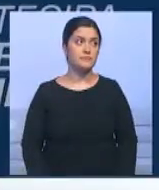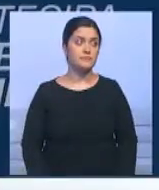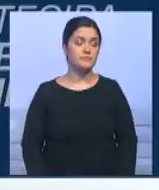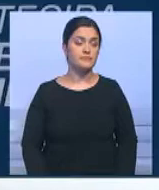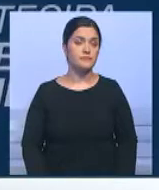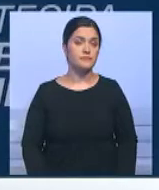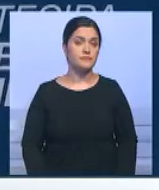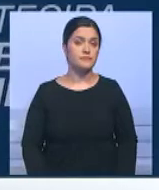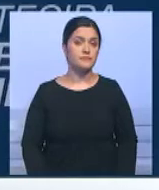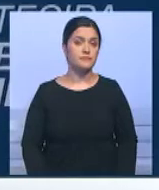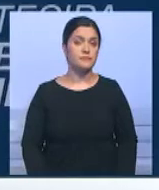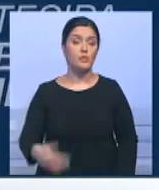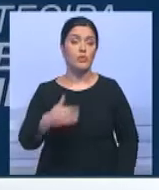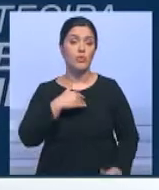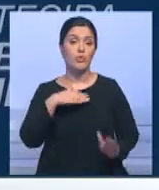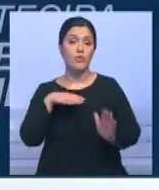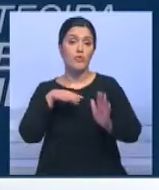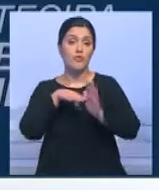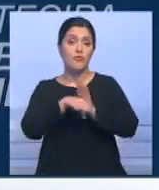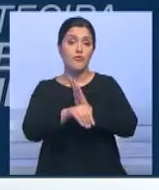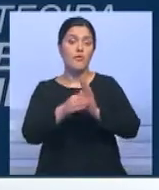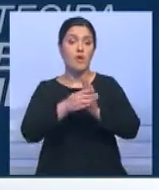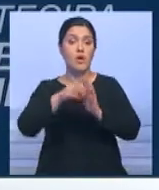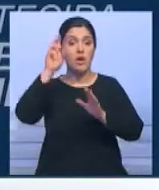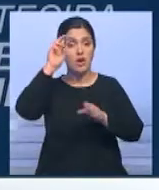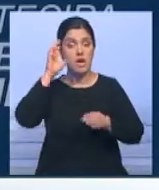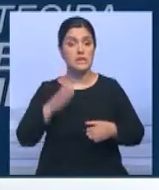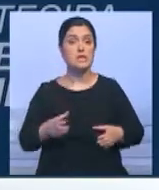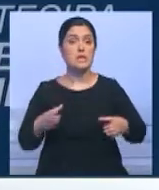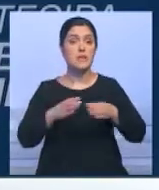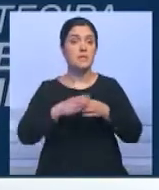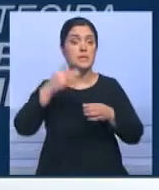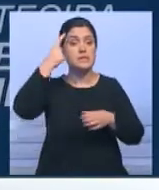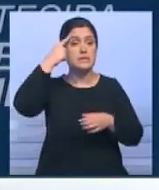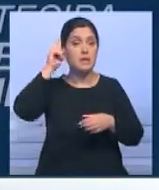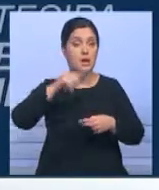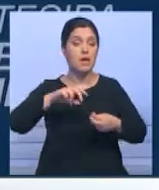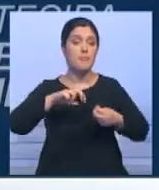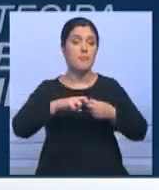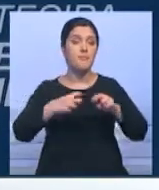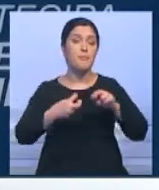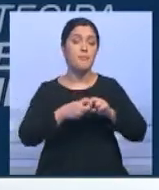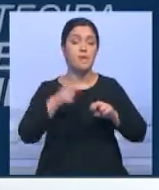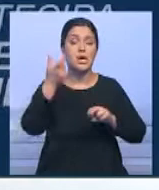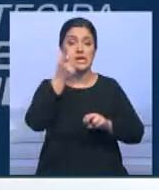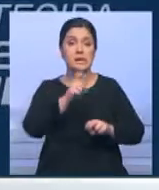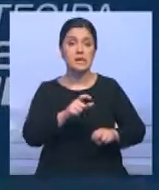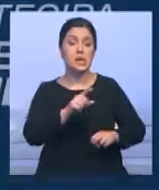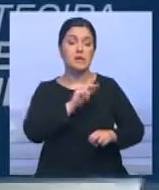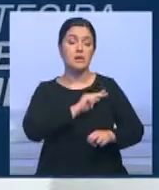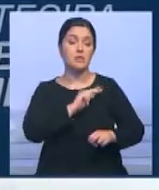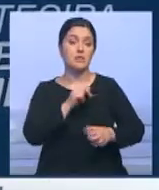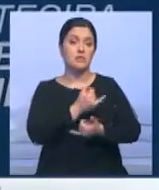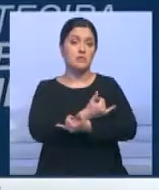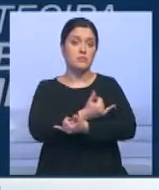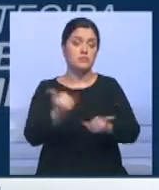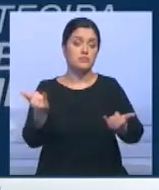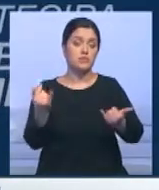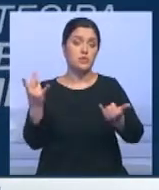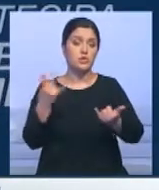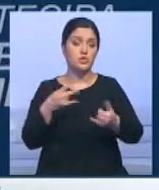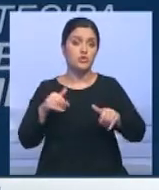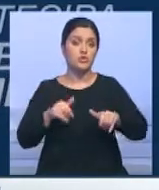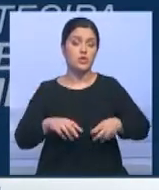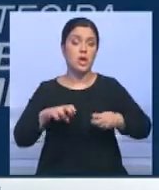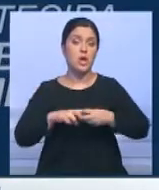Наша цель – войти в правительство с командой, которая знает о проблемах итальянцев и работает, чтобы решить их со своей компетенцией,